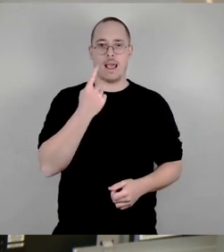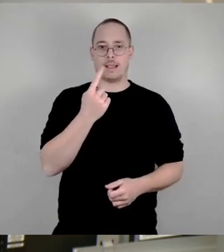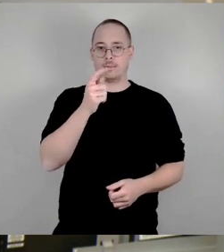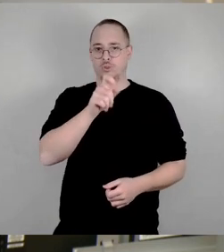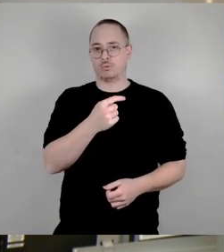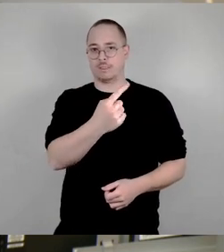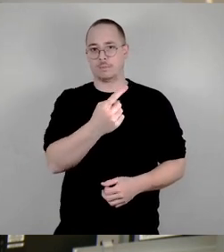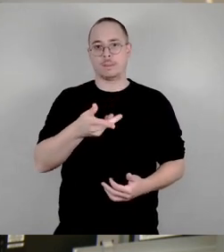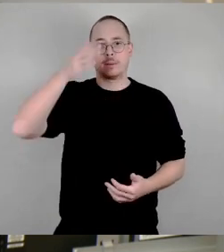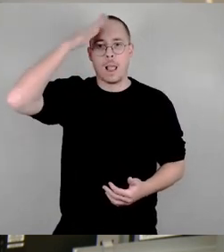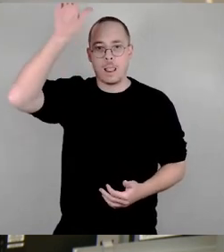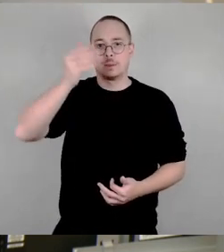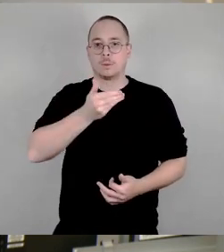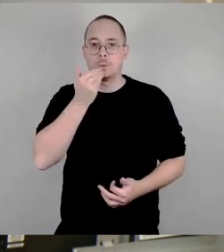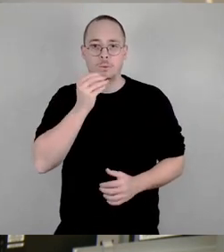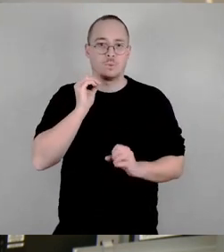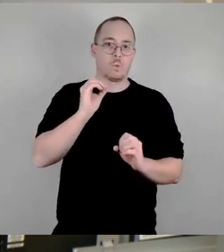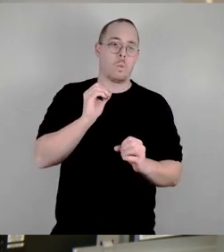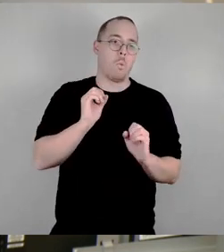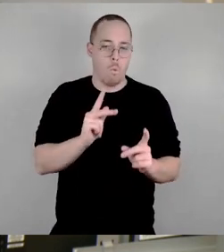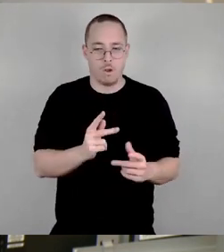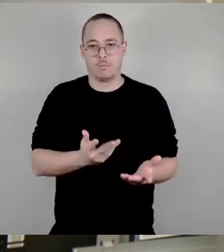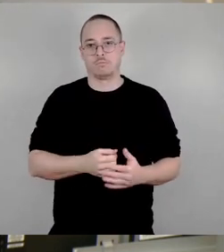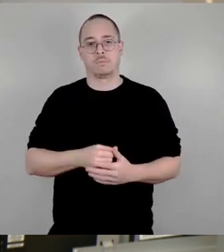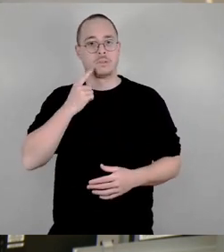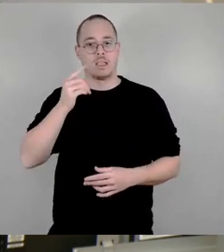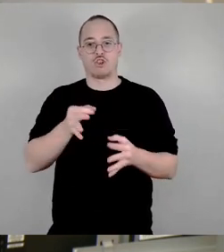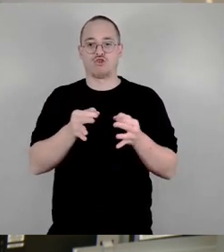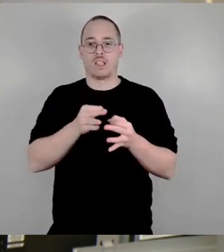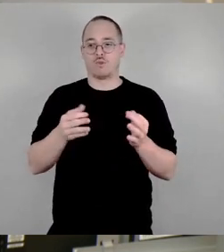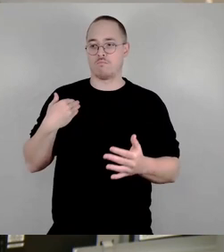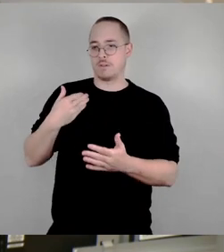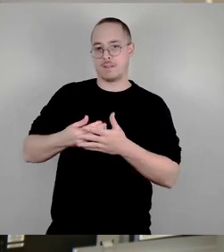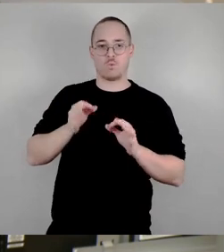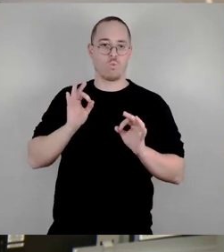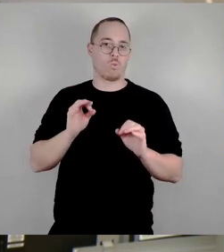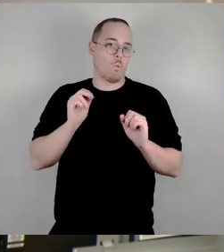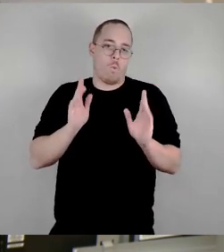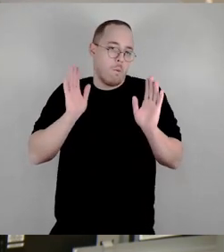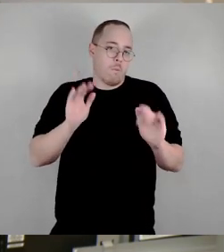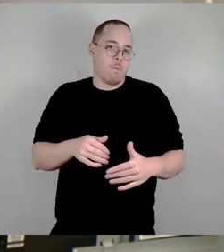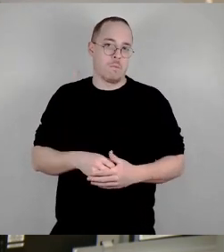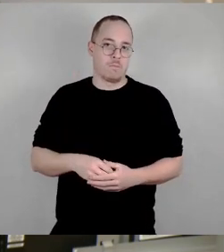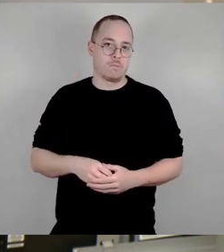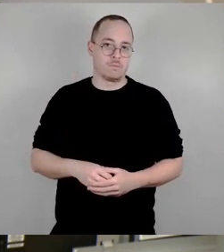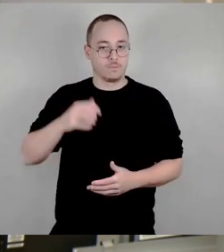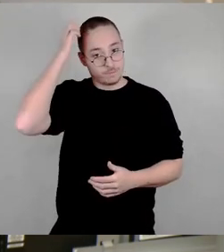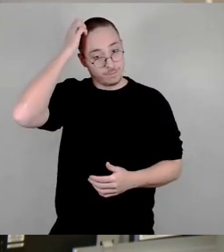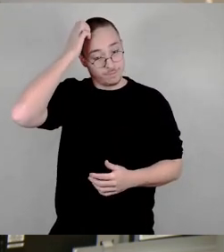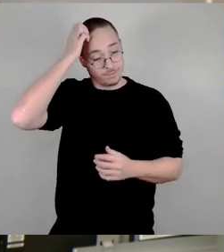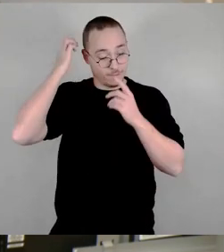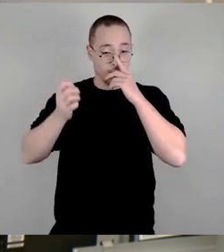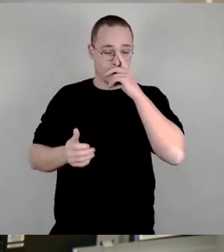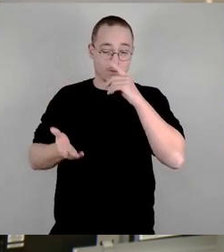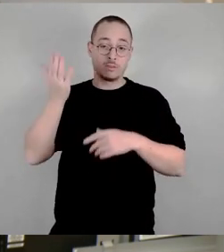Straßenkunst völlig ausreichend sind. Das legte ich bereits in meiner Rede 2022 dar und der damals